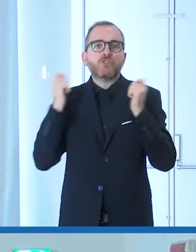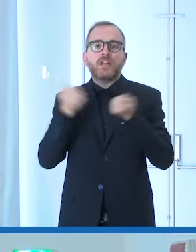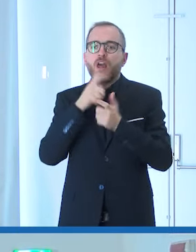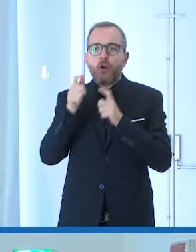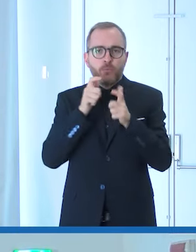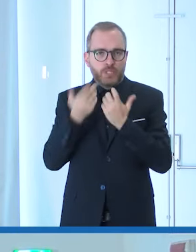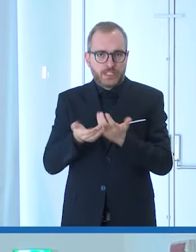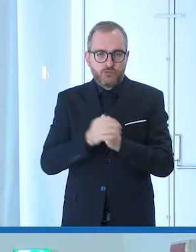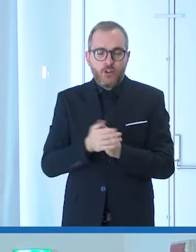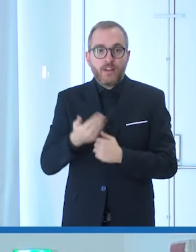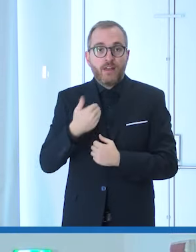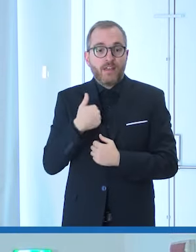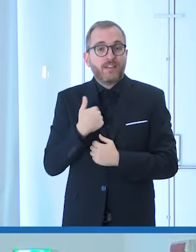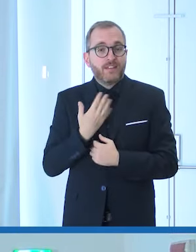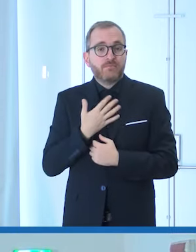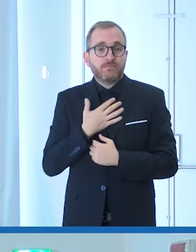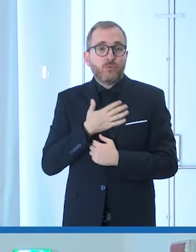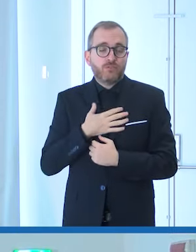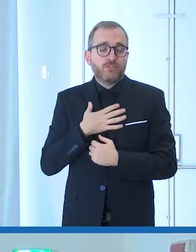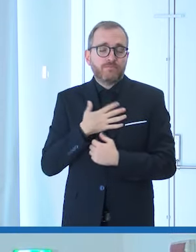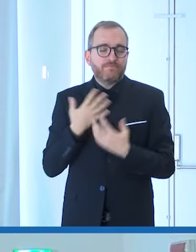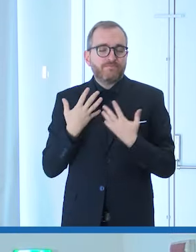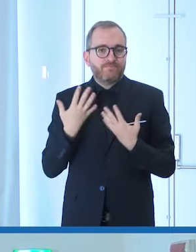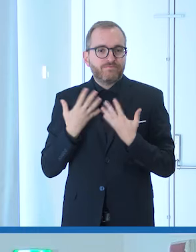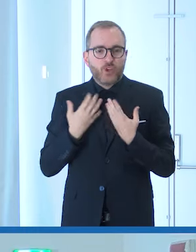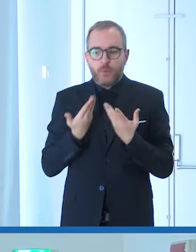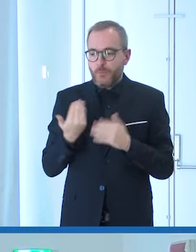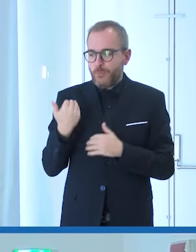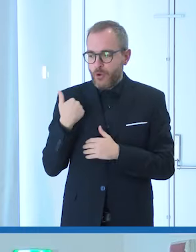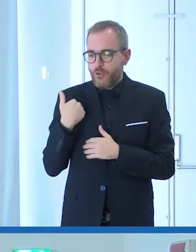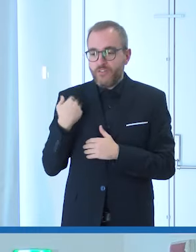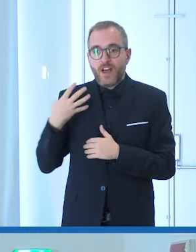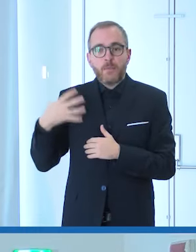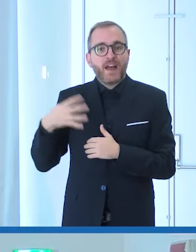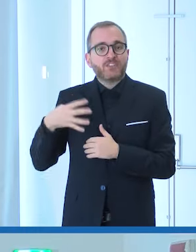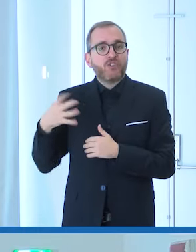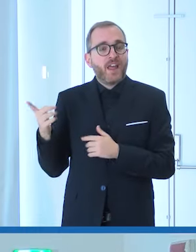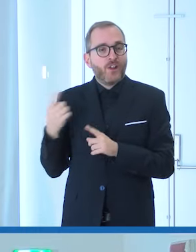mi ha fatto piacere il riferimento che ha fatto poco fa Marcello